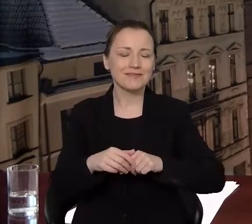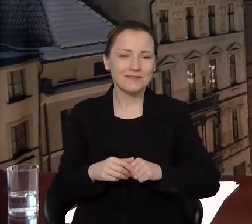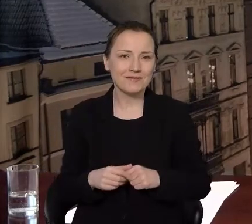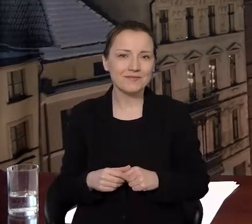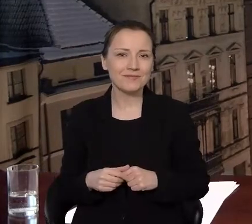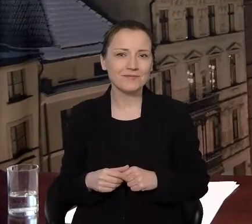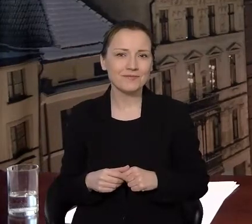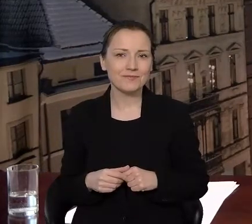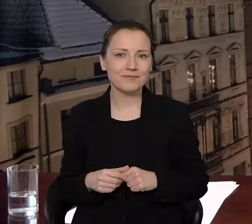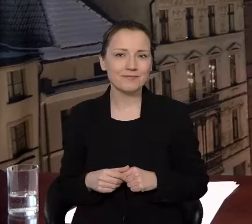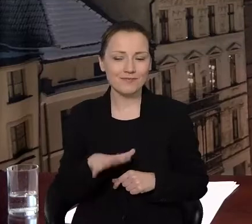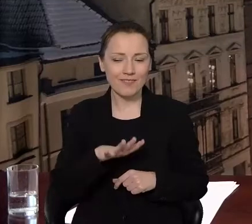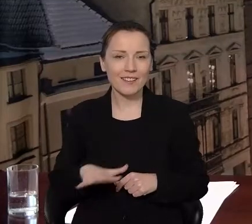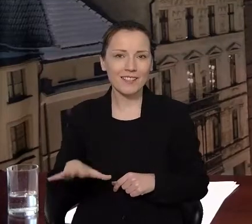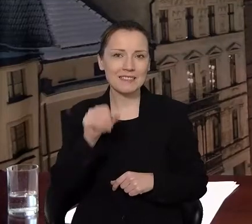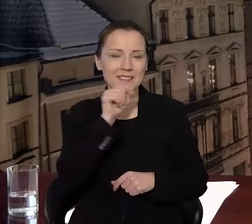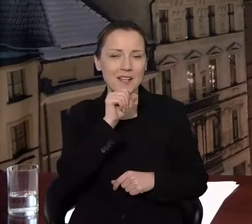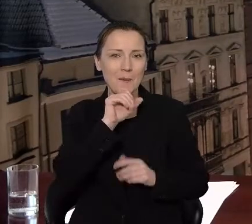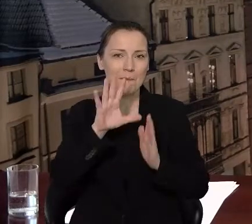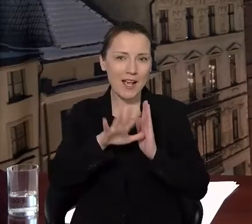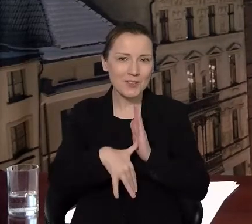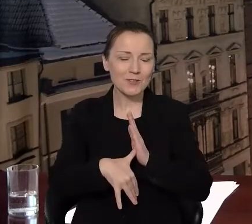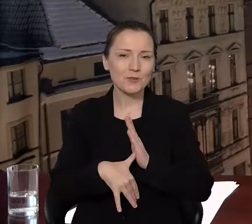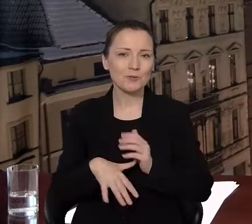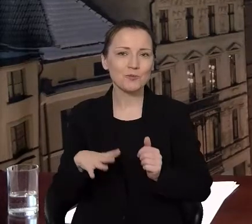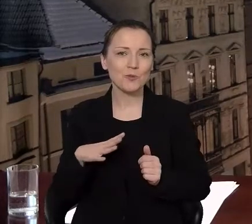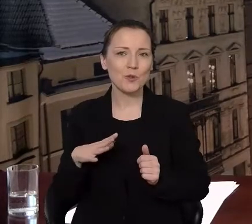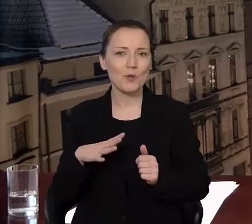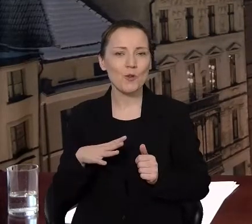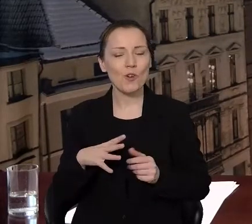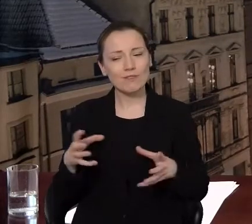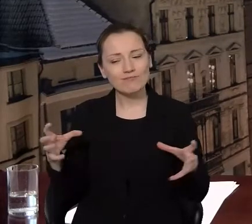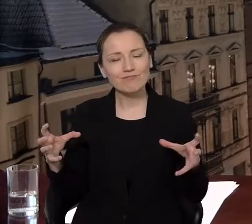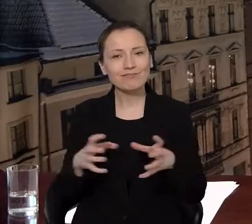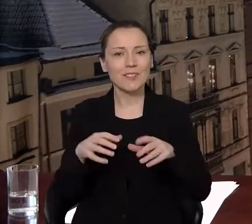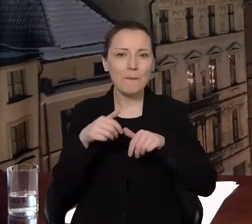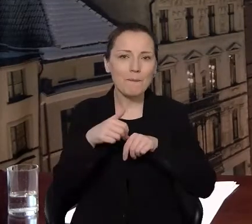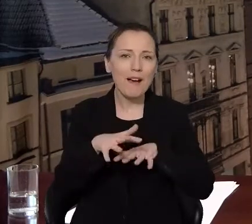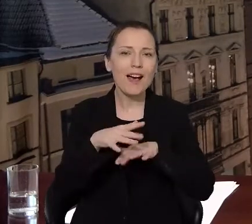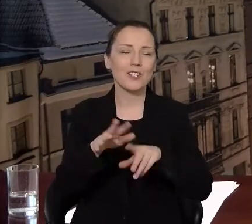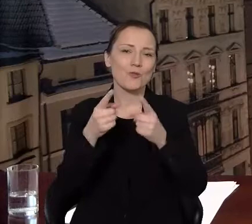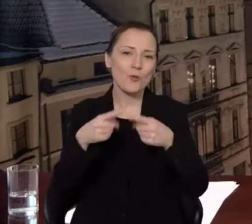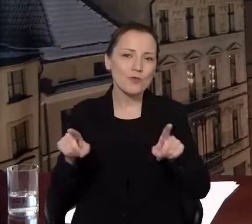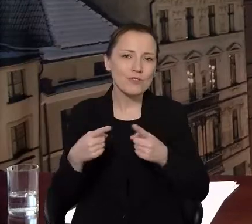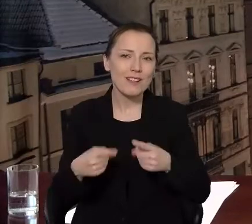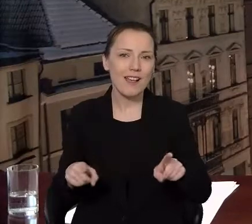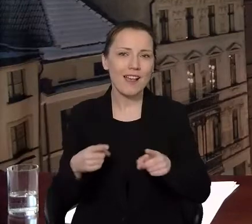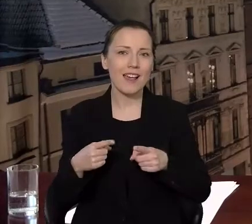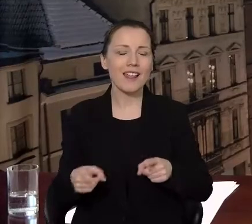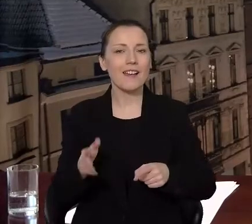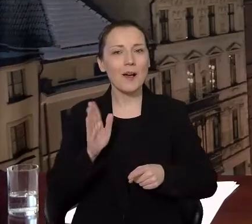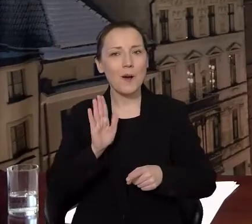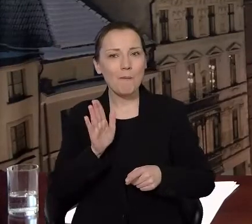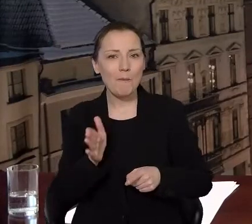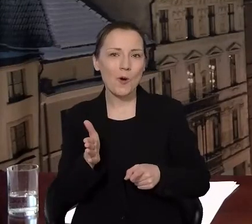na terenie Starówki Toruńskiej, wspólne przemarsze, później koncerty, no i później